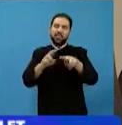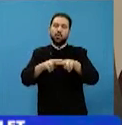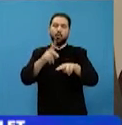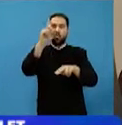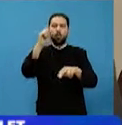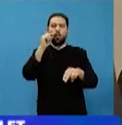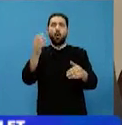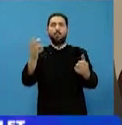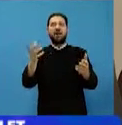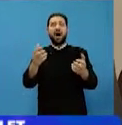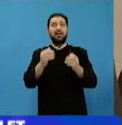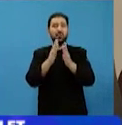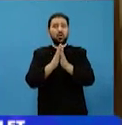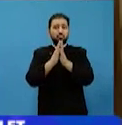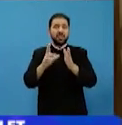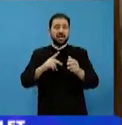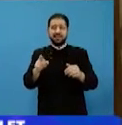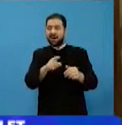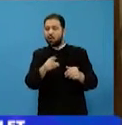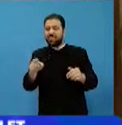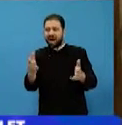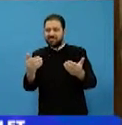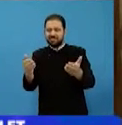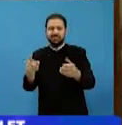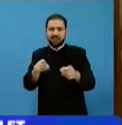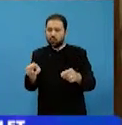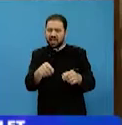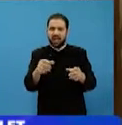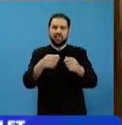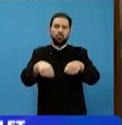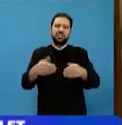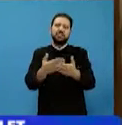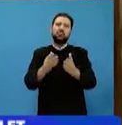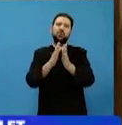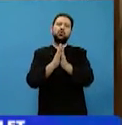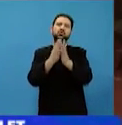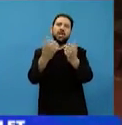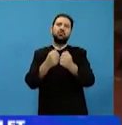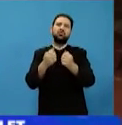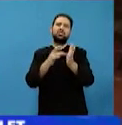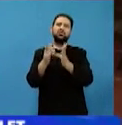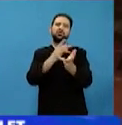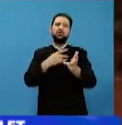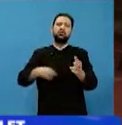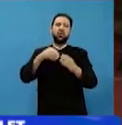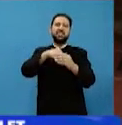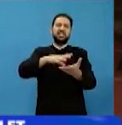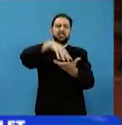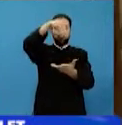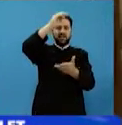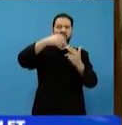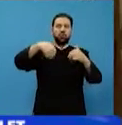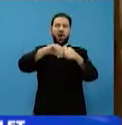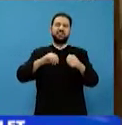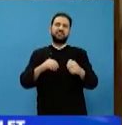este căutat de toți pentru că rugăciunea l-aduce pe Hristos în sfântele noastre. De fapt, aceste rânduri îl arată